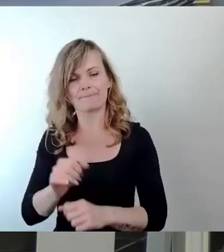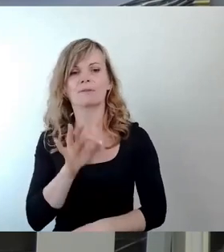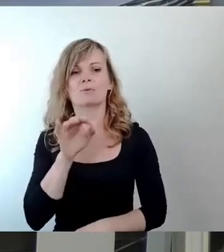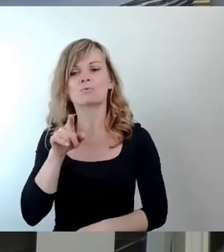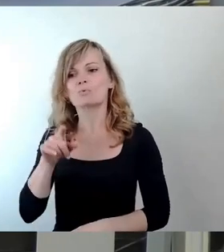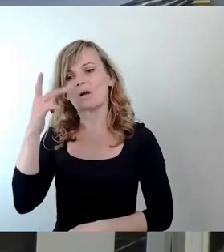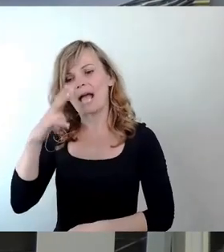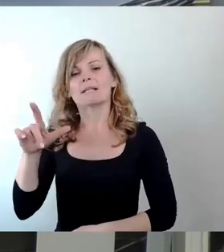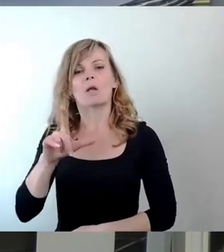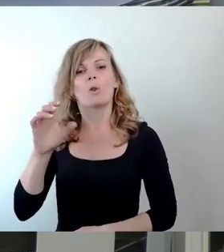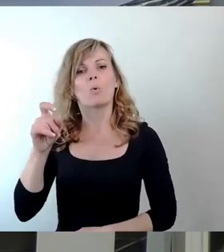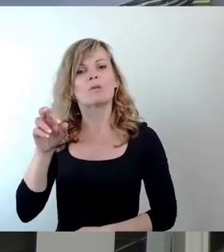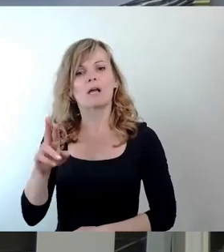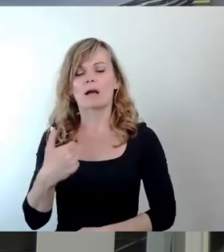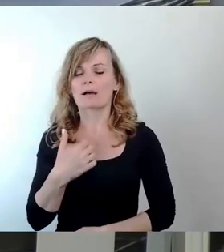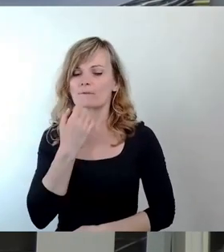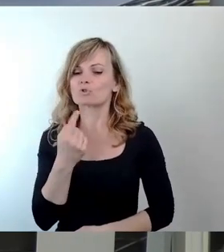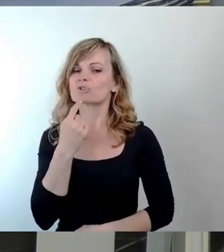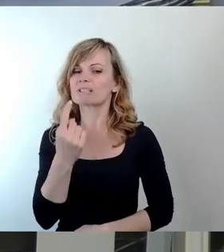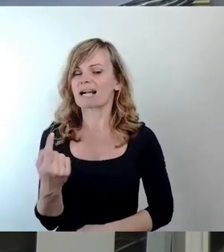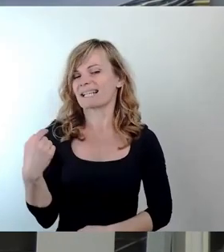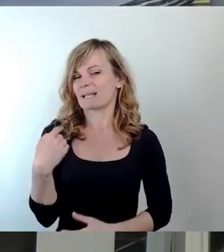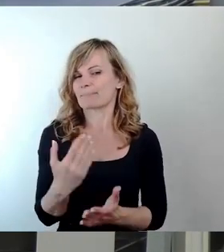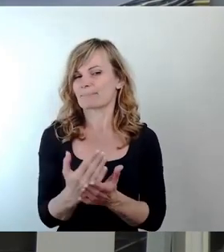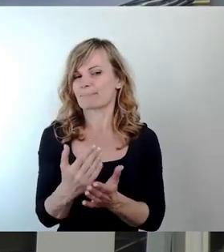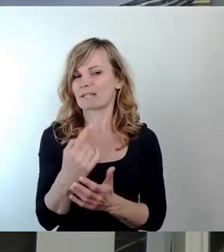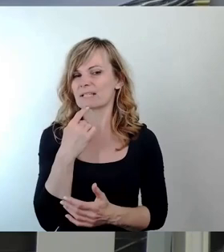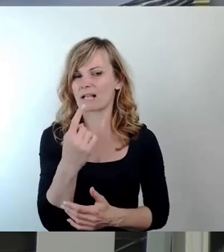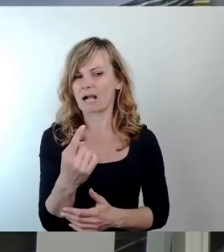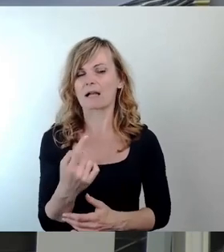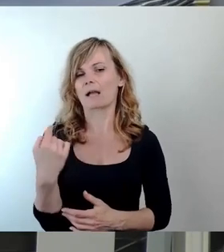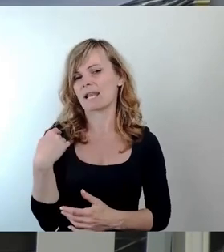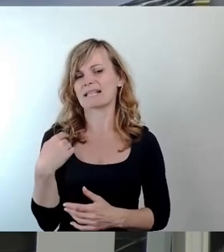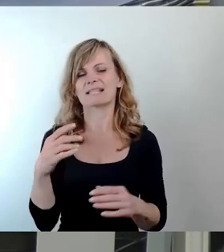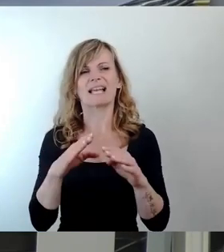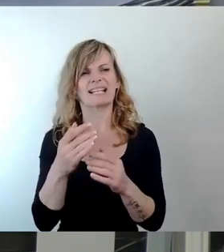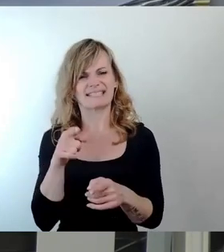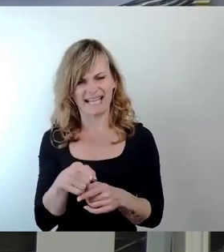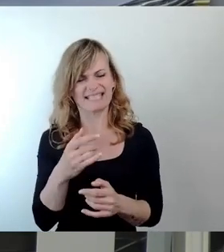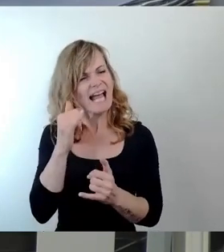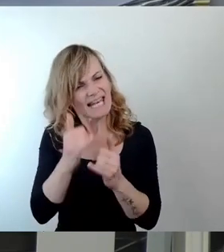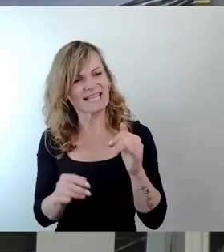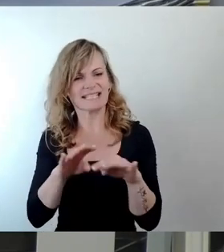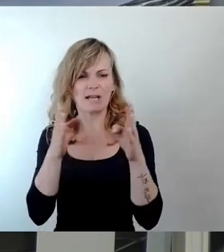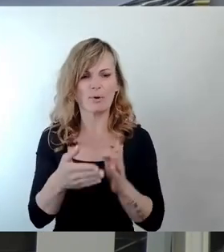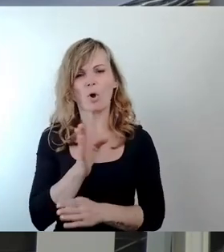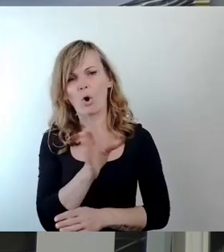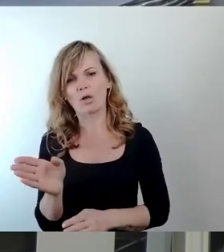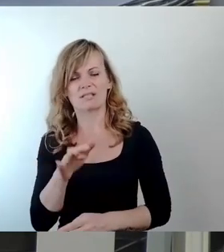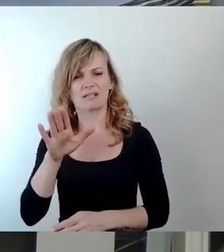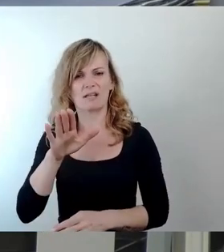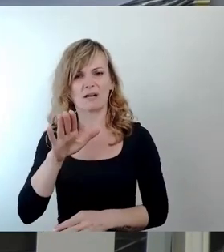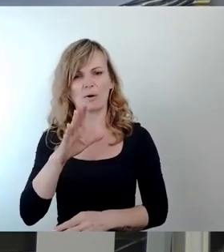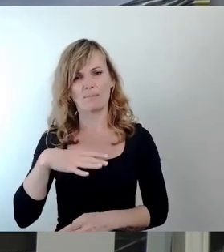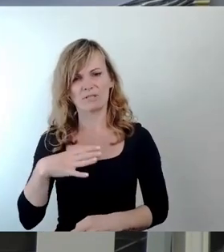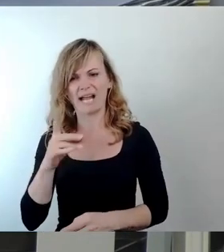ich sagen, Sie sprachen vom letzten Gebäude der Ostmoderne. Und dann sprechen Sie vom Grundkino. Sie widersprechen sich